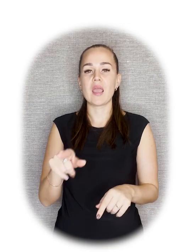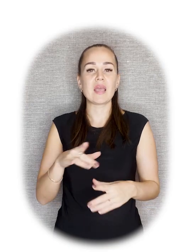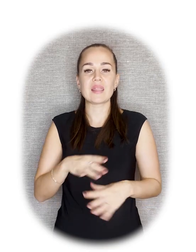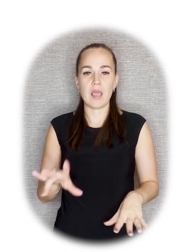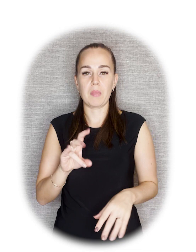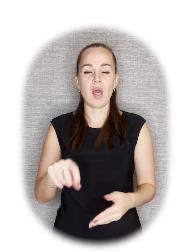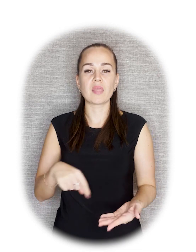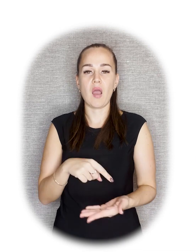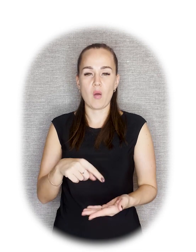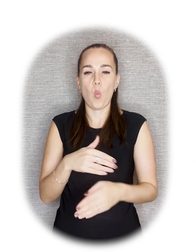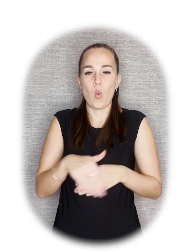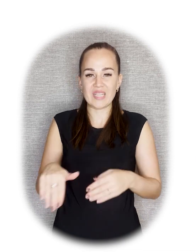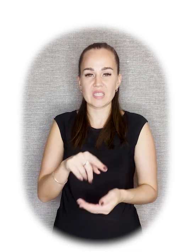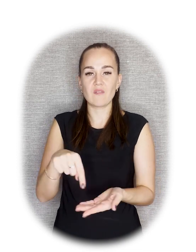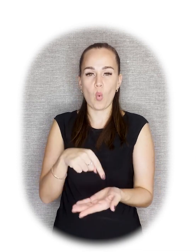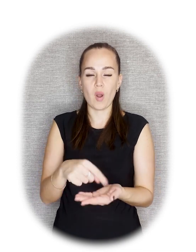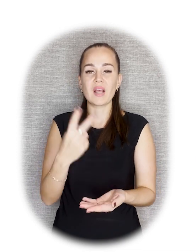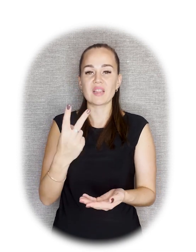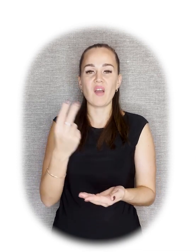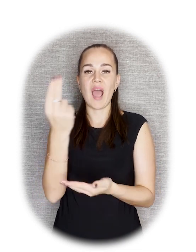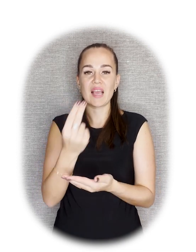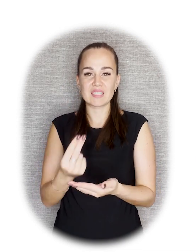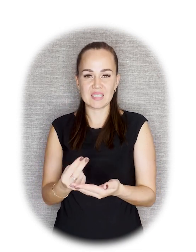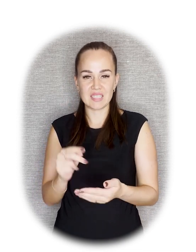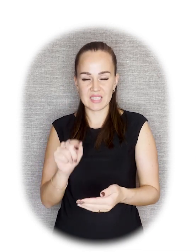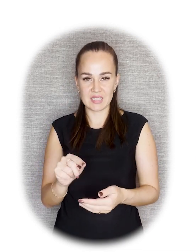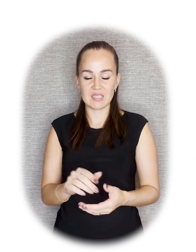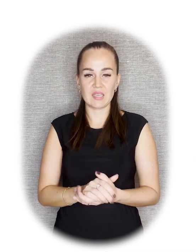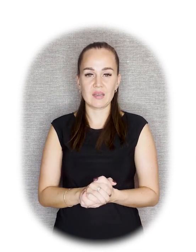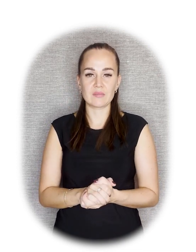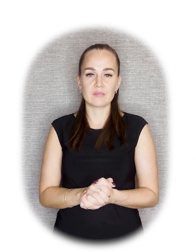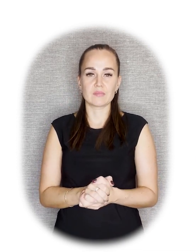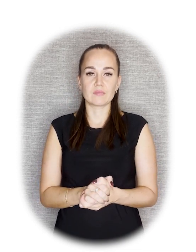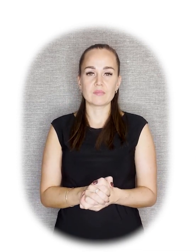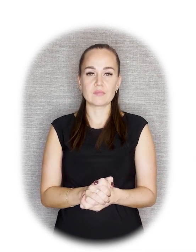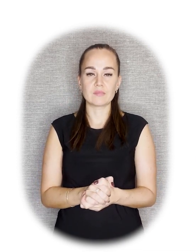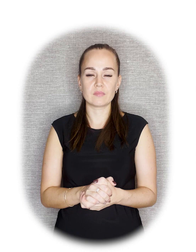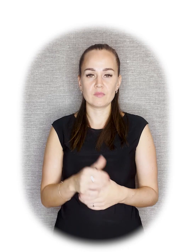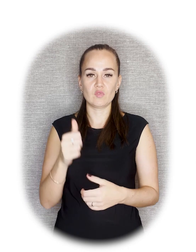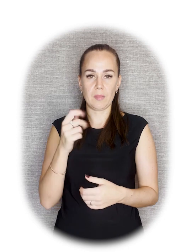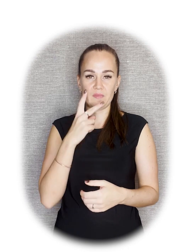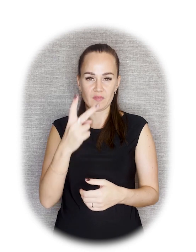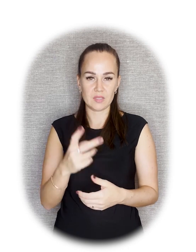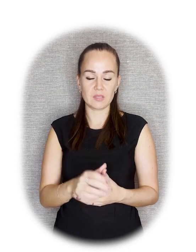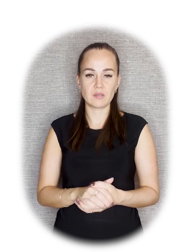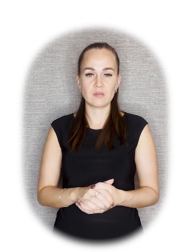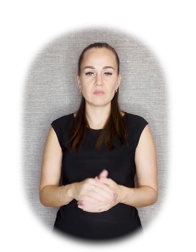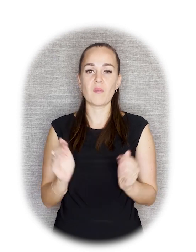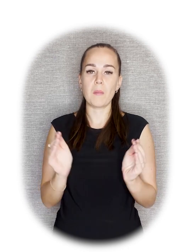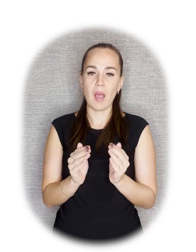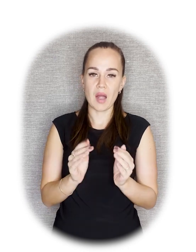два эскиза памятника революционеру Гракху Бабёфу. Эскиз в